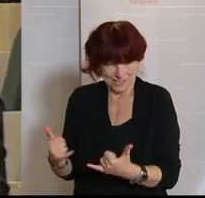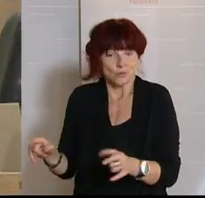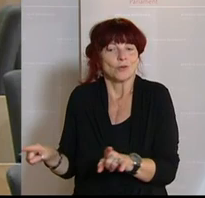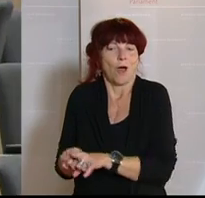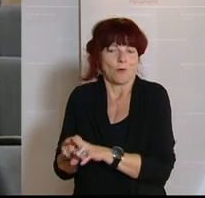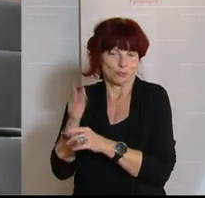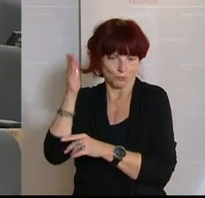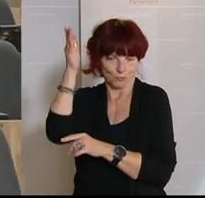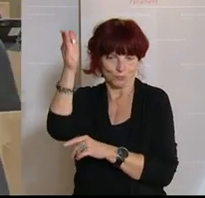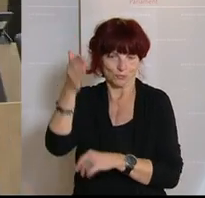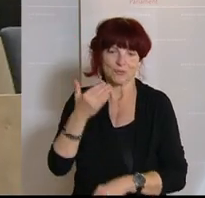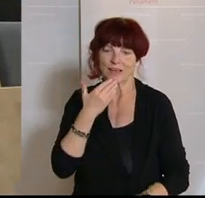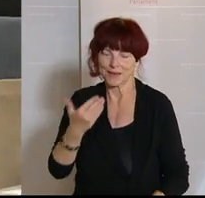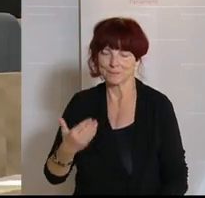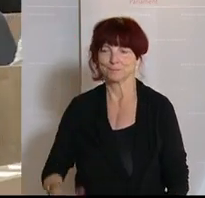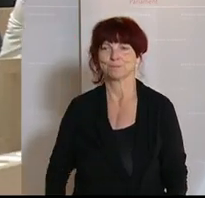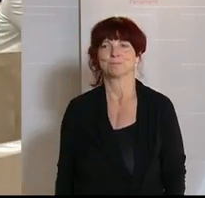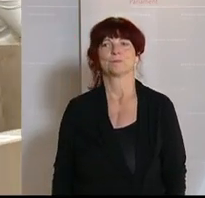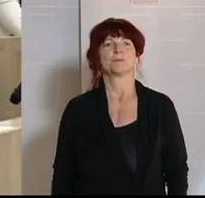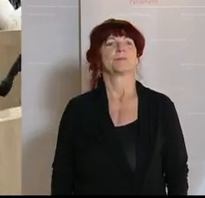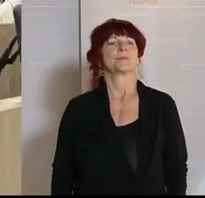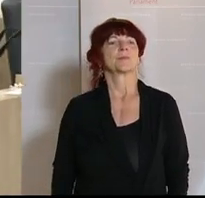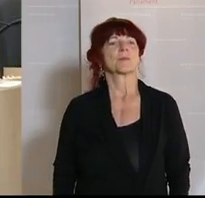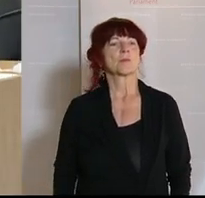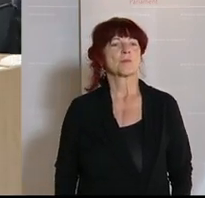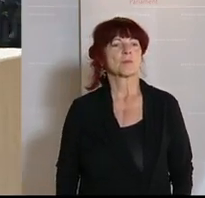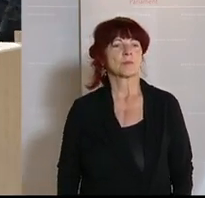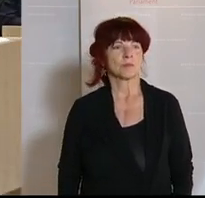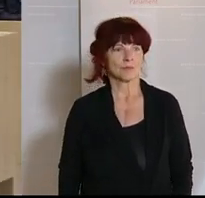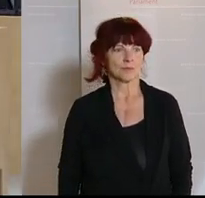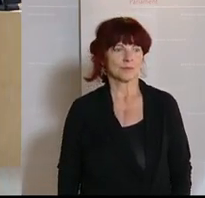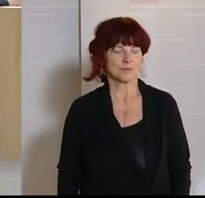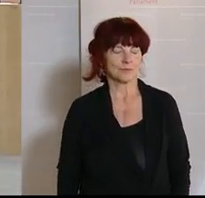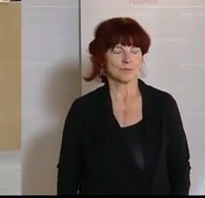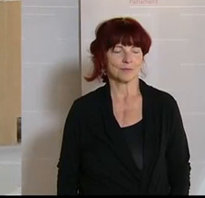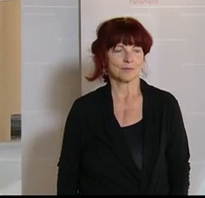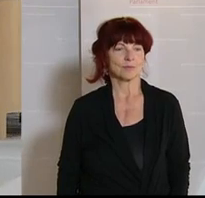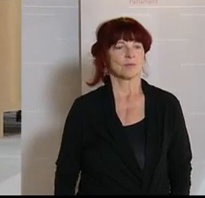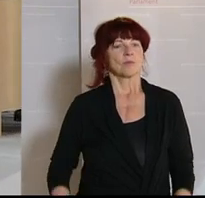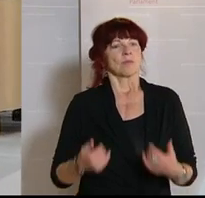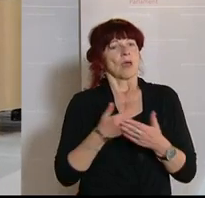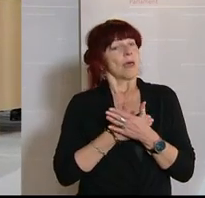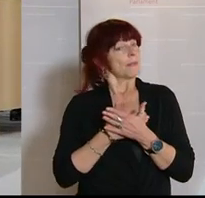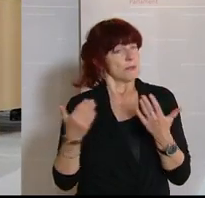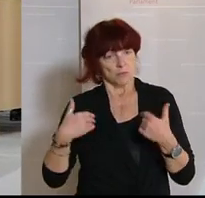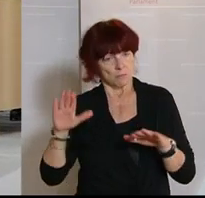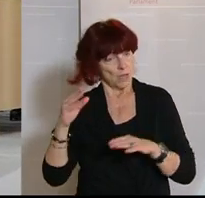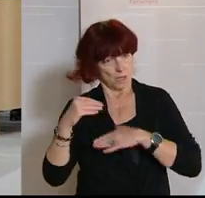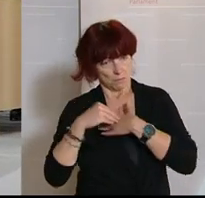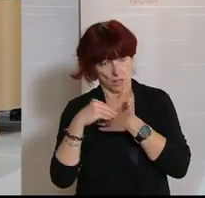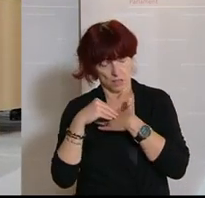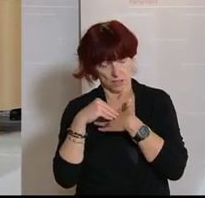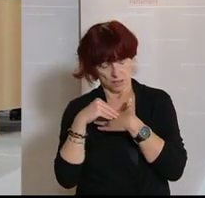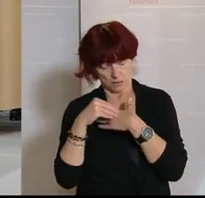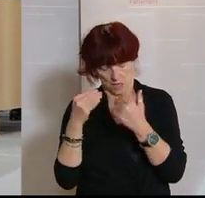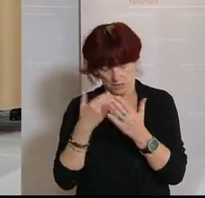Mit Rebekka Kirchbaumer ist die Pflegedebatte jetzt beendet. Als nächstes steht das Thema